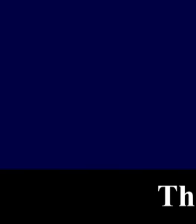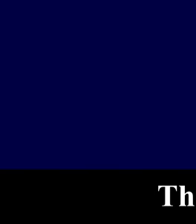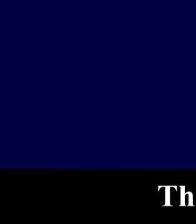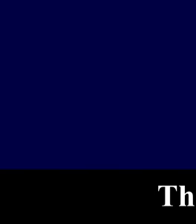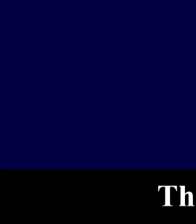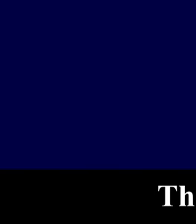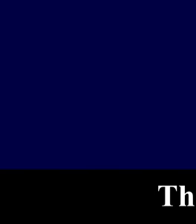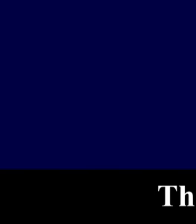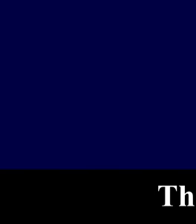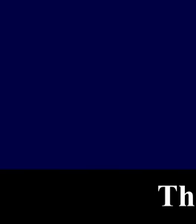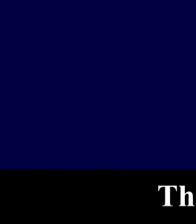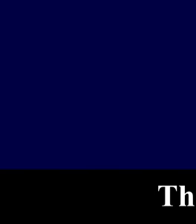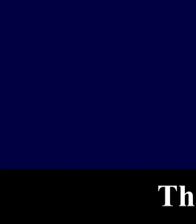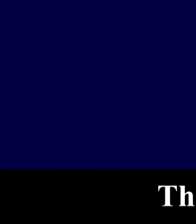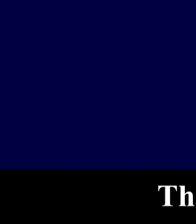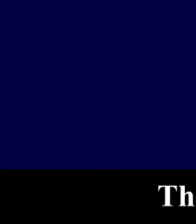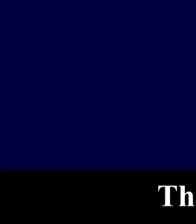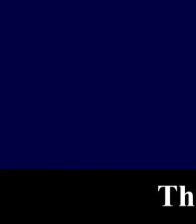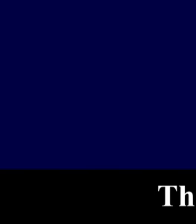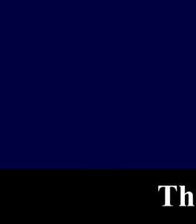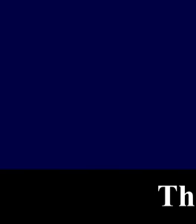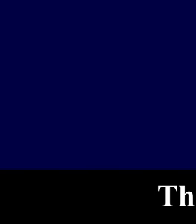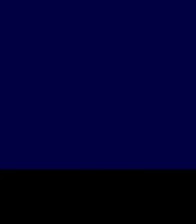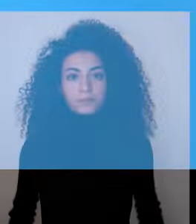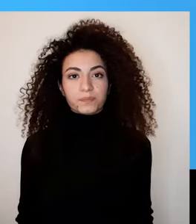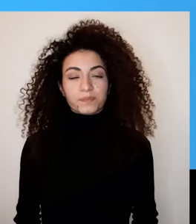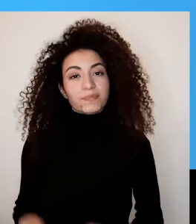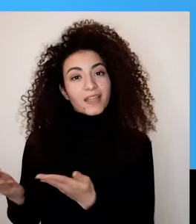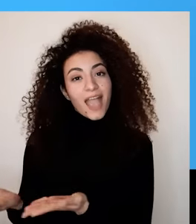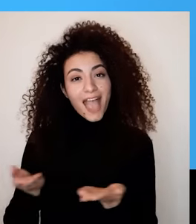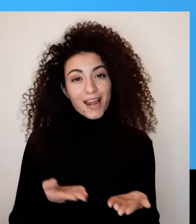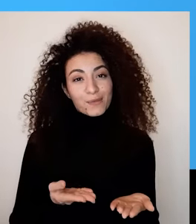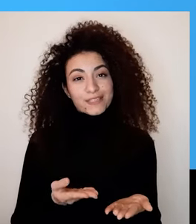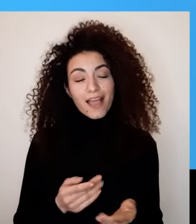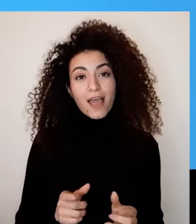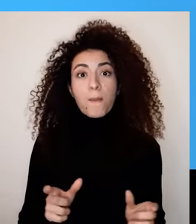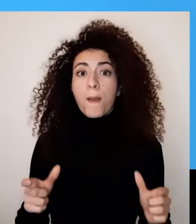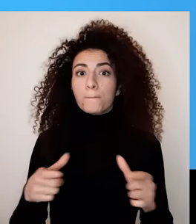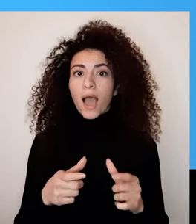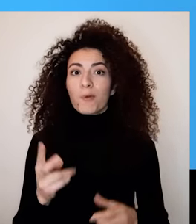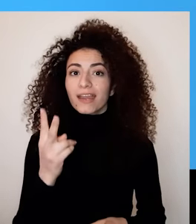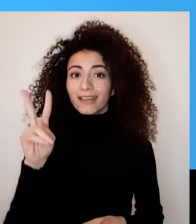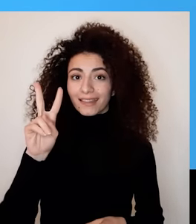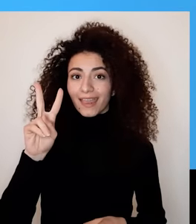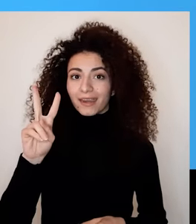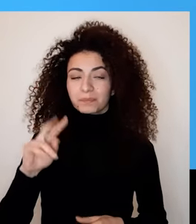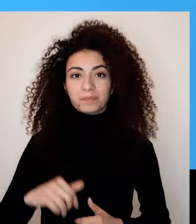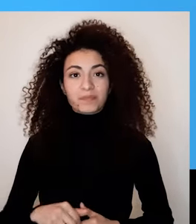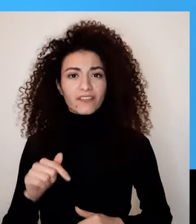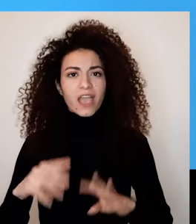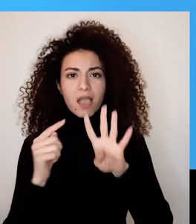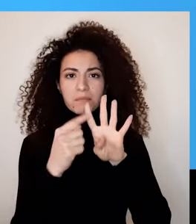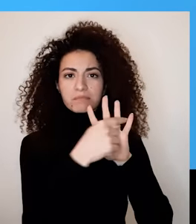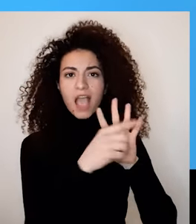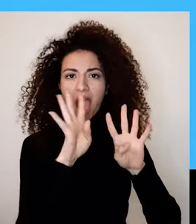مثلث النجاح وتنمية القوة الإيجابية أهلا وسهلا فيك بالمحور الثاني من الموك المؤلف من